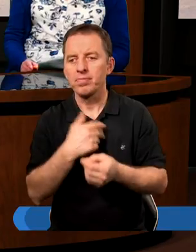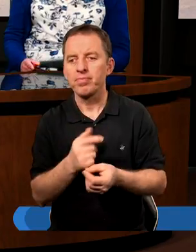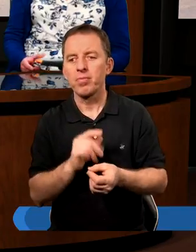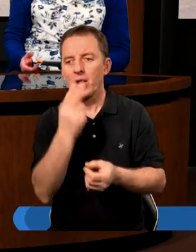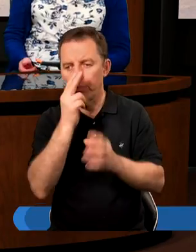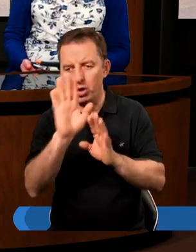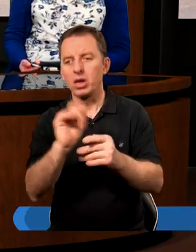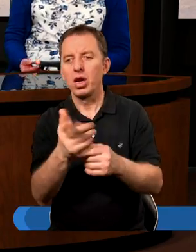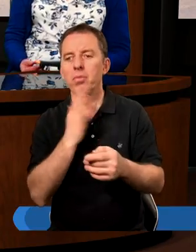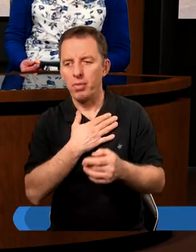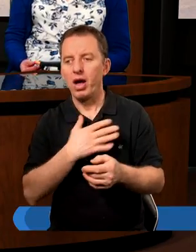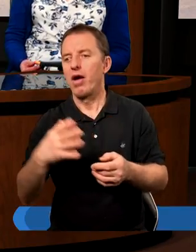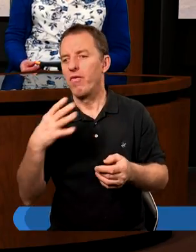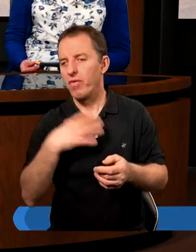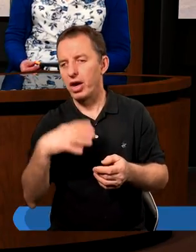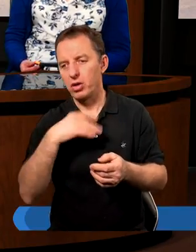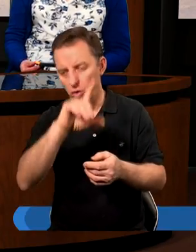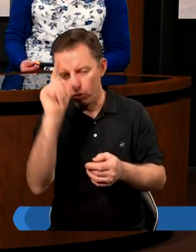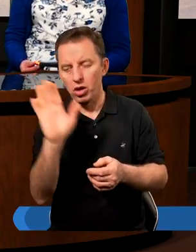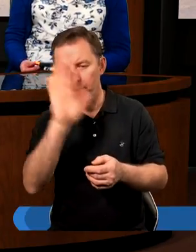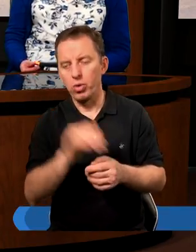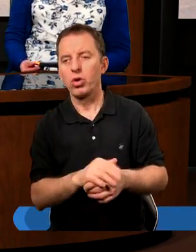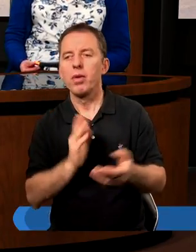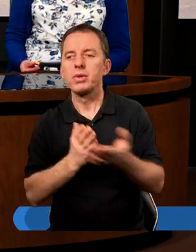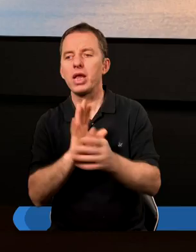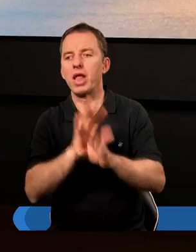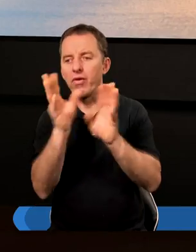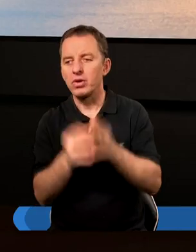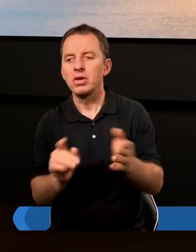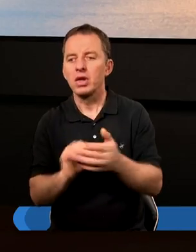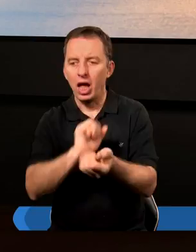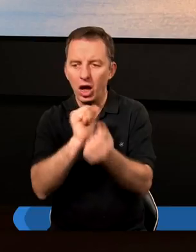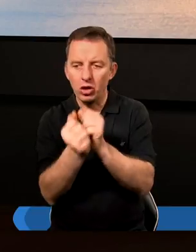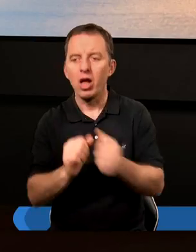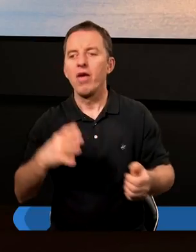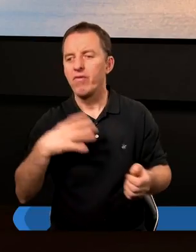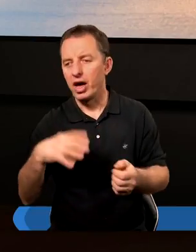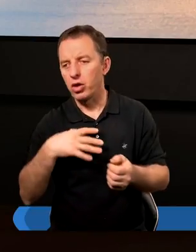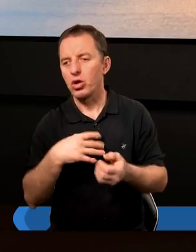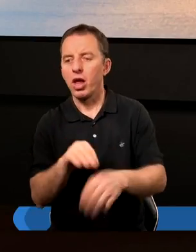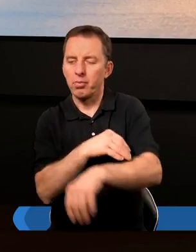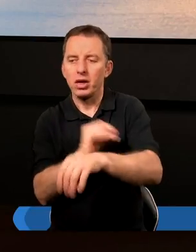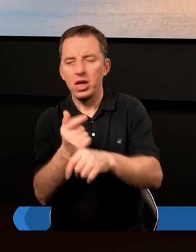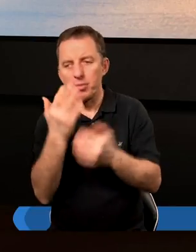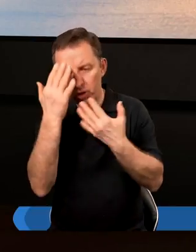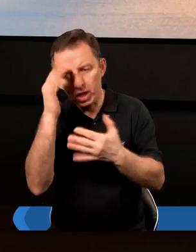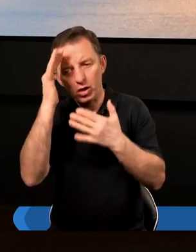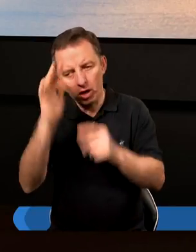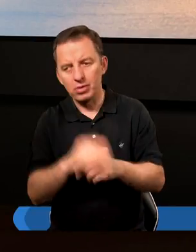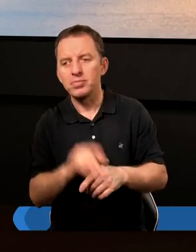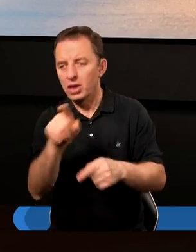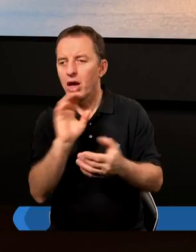Jezus pokazywał, co tak naprawdę ma wartość. Ludzie, Bóg przede wszystkim. Natomiast wartości materialne nie był ignorantem.